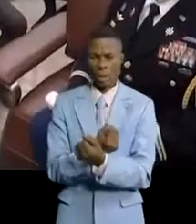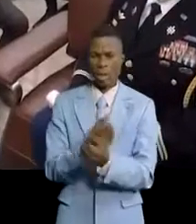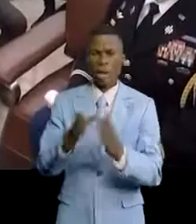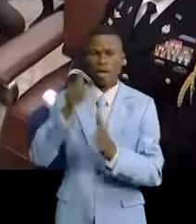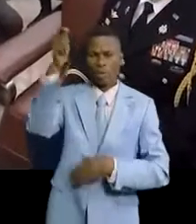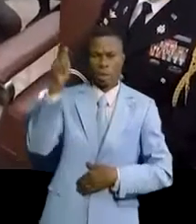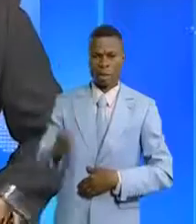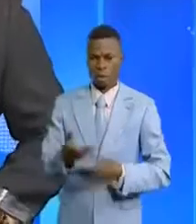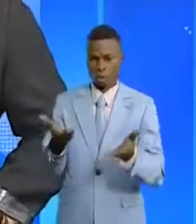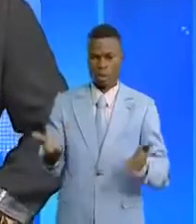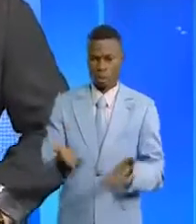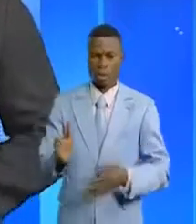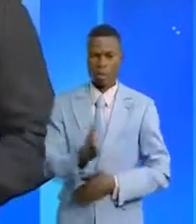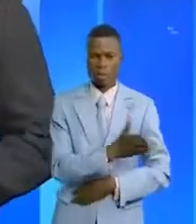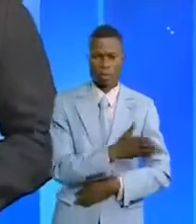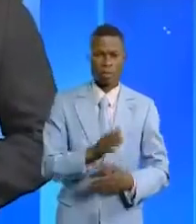loyalistes